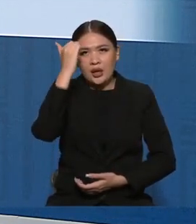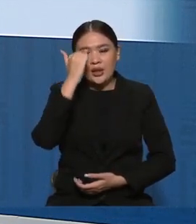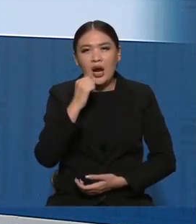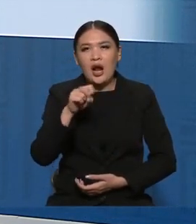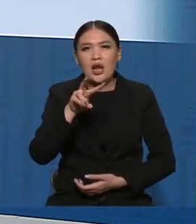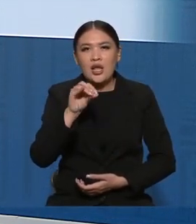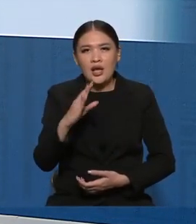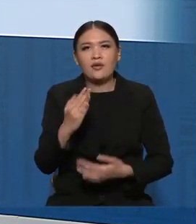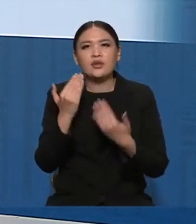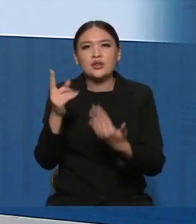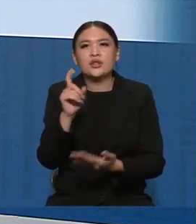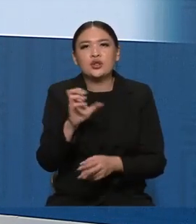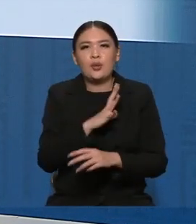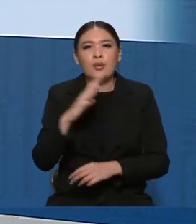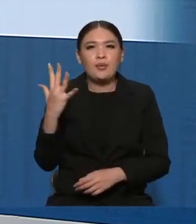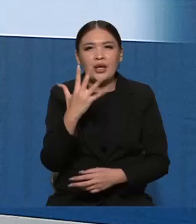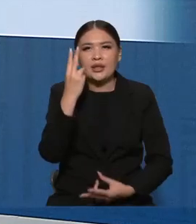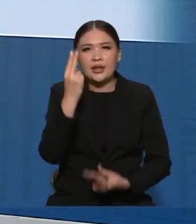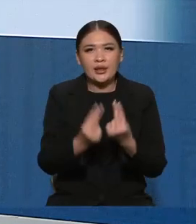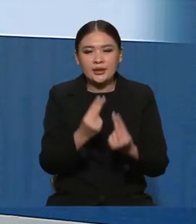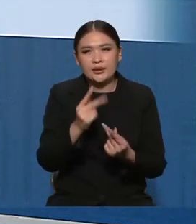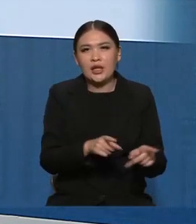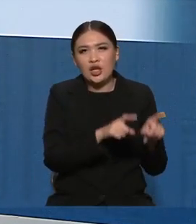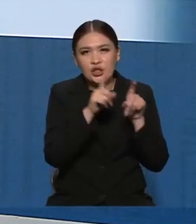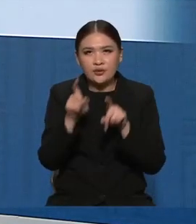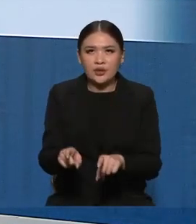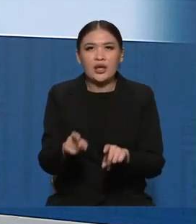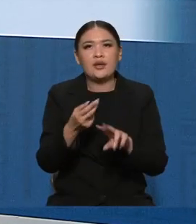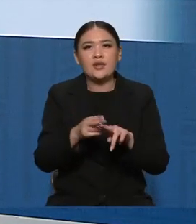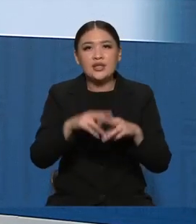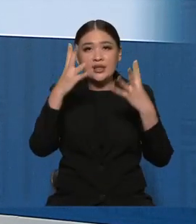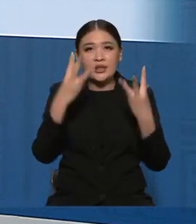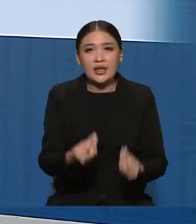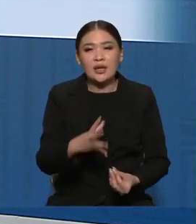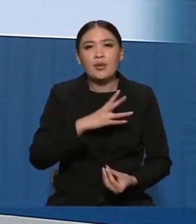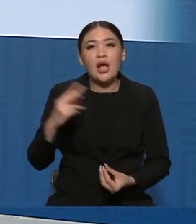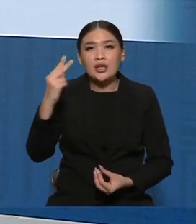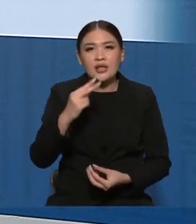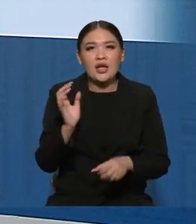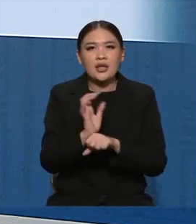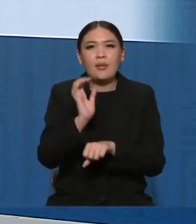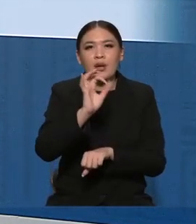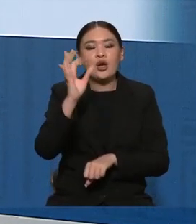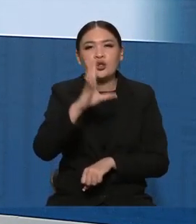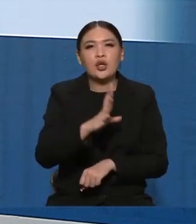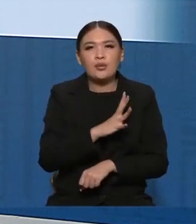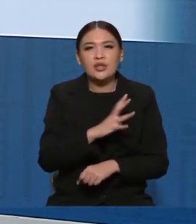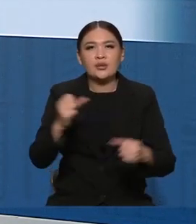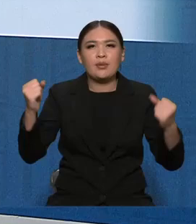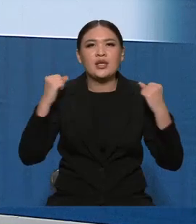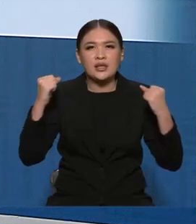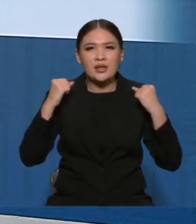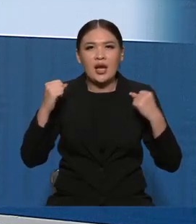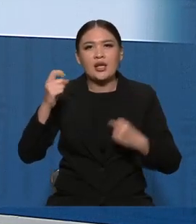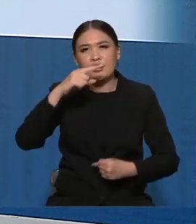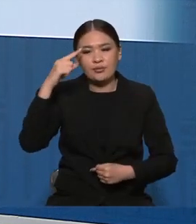Алиева за то, что на пятые Всемирные игры кочевников, которые в эти дни проходят в Астане, была направлена представительная спортивная